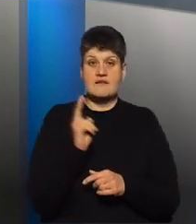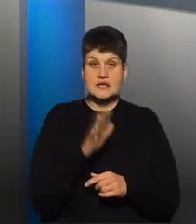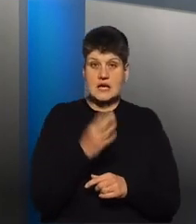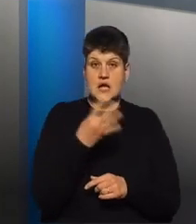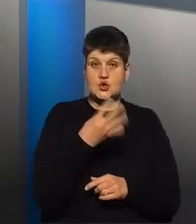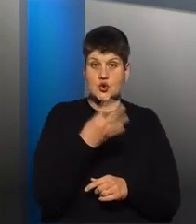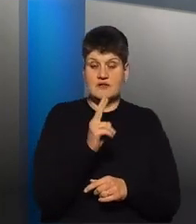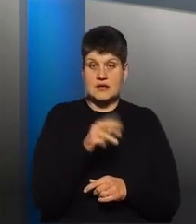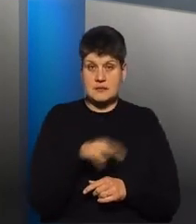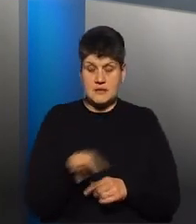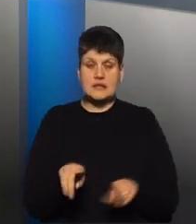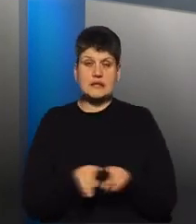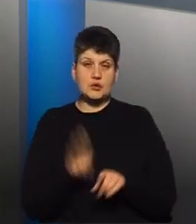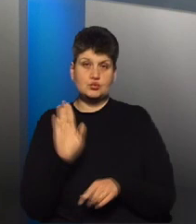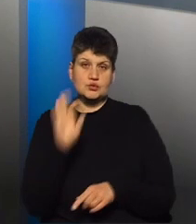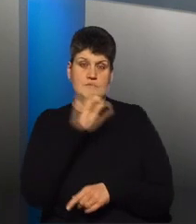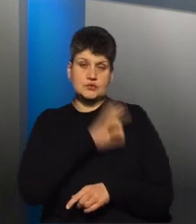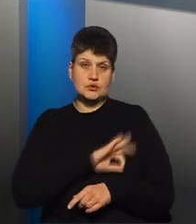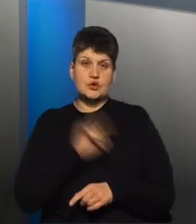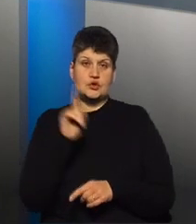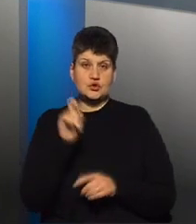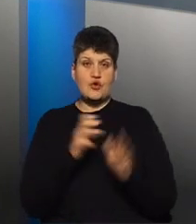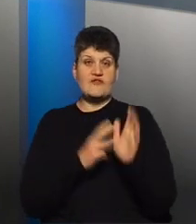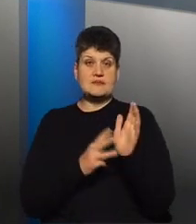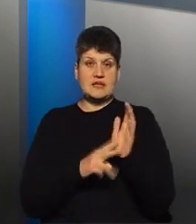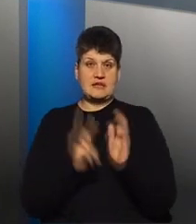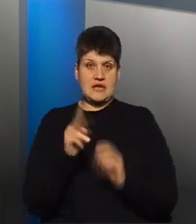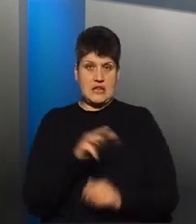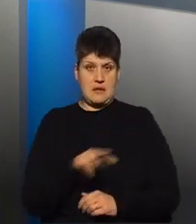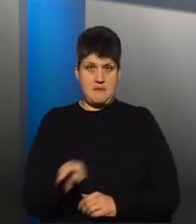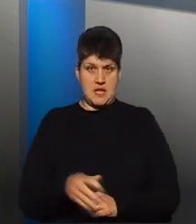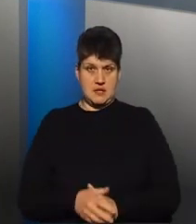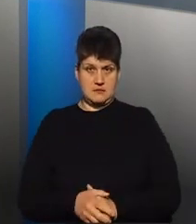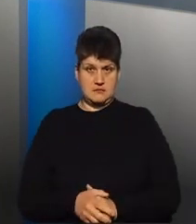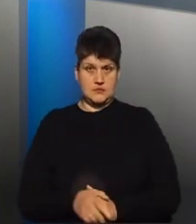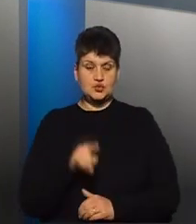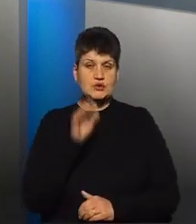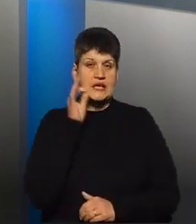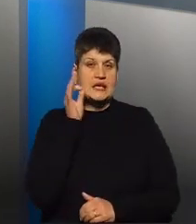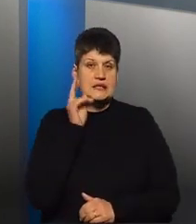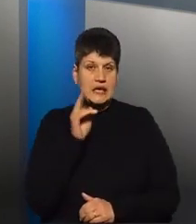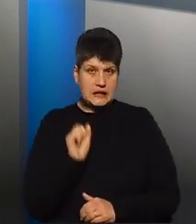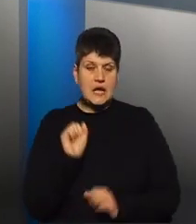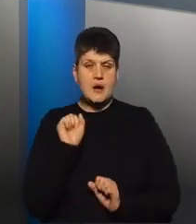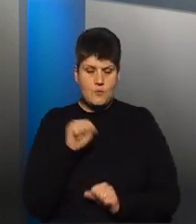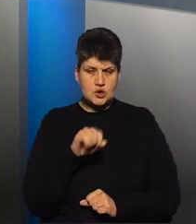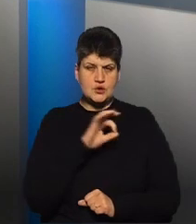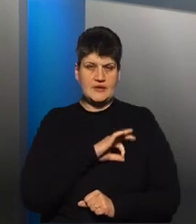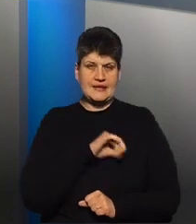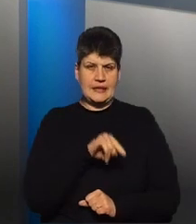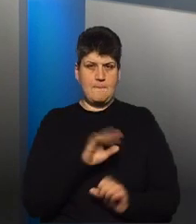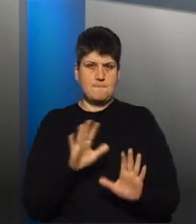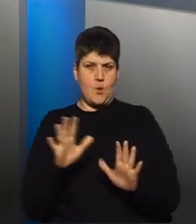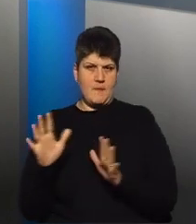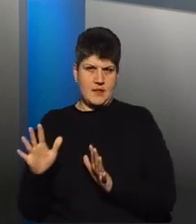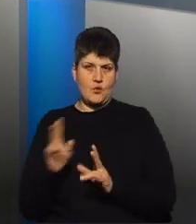також буде застосована норма у 180 квадратних метрів. Тут хитринка можна скористуватися цим моментом, в кого є у